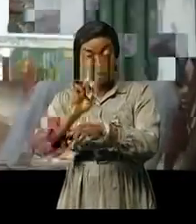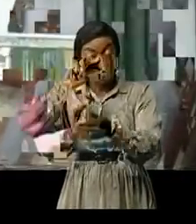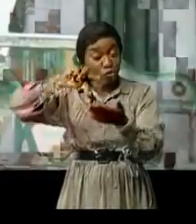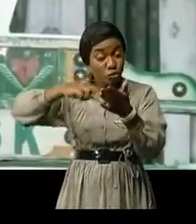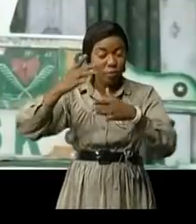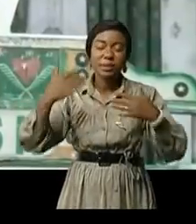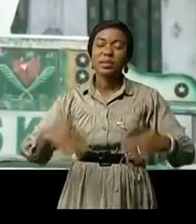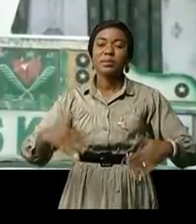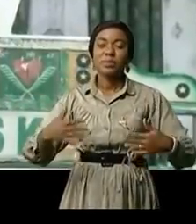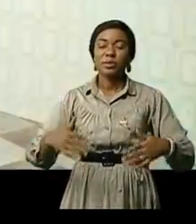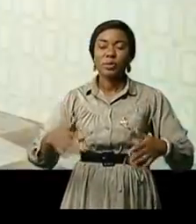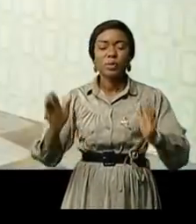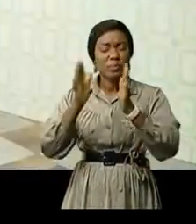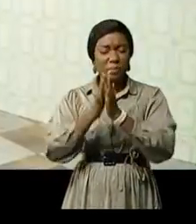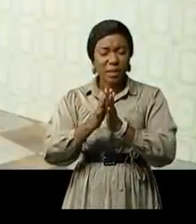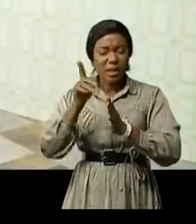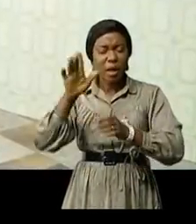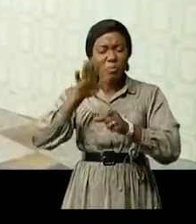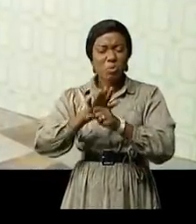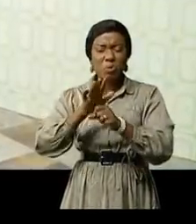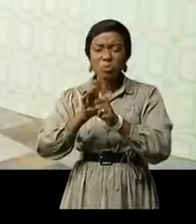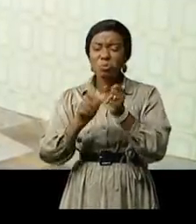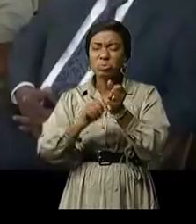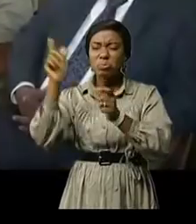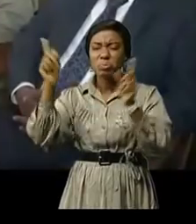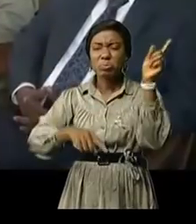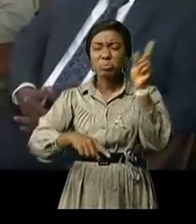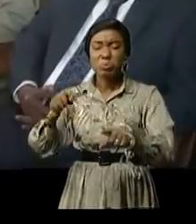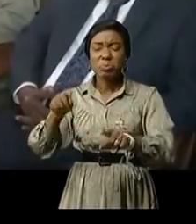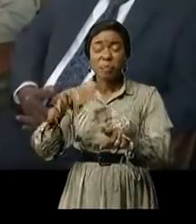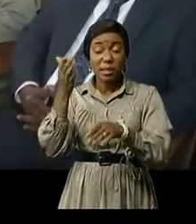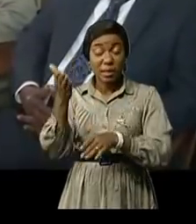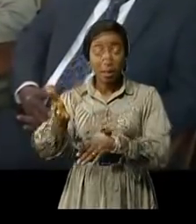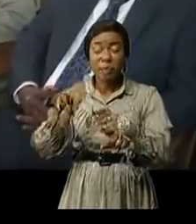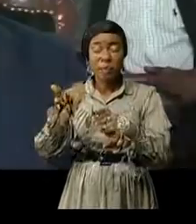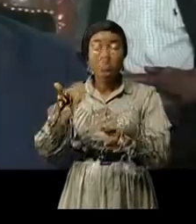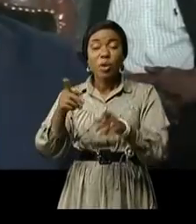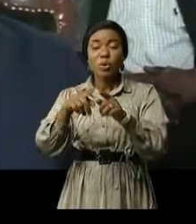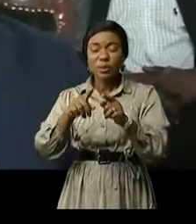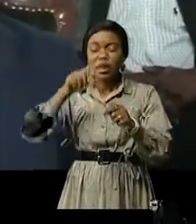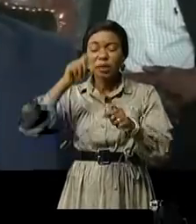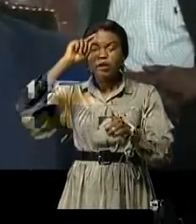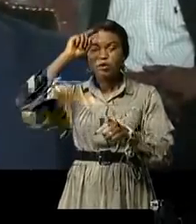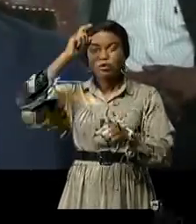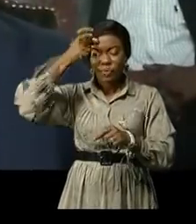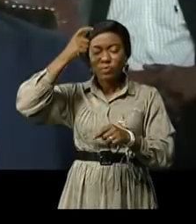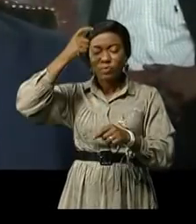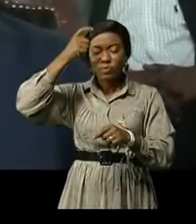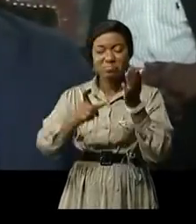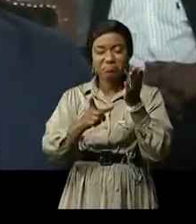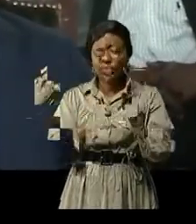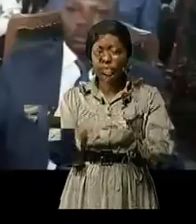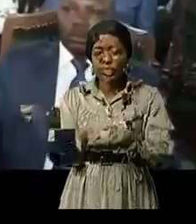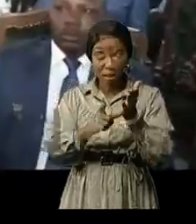célébration d'un culte au cours duquel plusieurs personnalités politico-initiatives ont été conviés notamment le gouverneur Adi Therim du corps au central Jistel